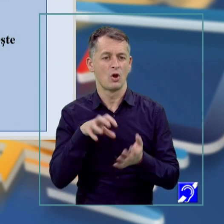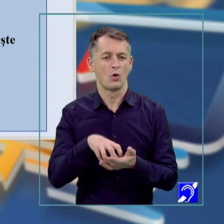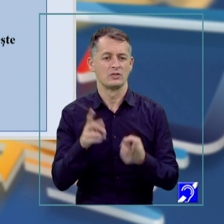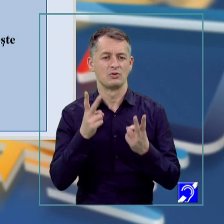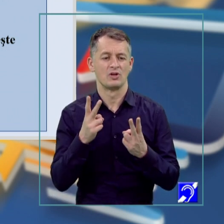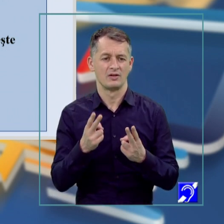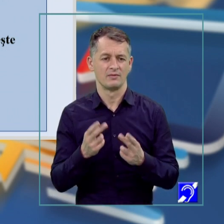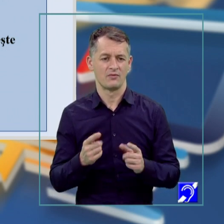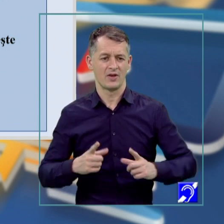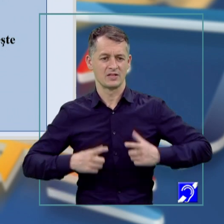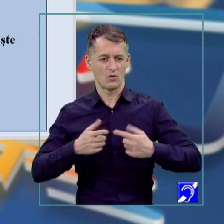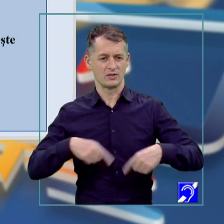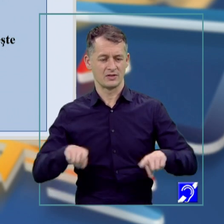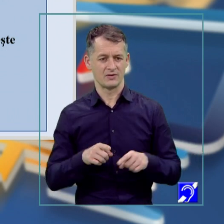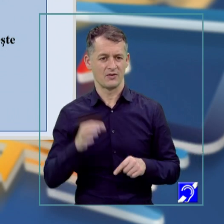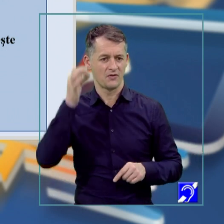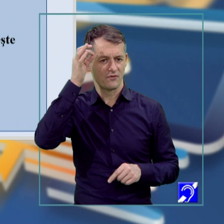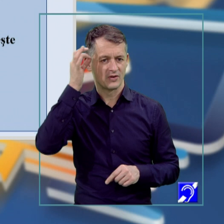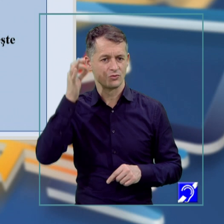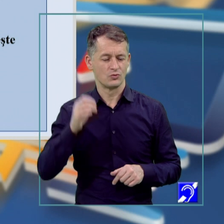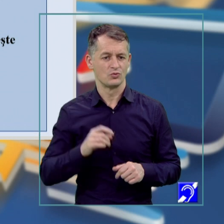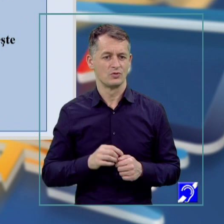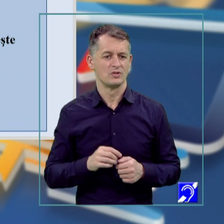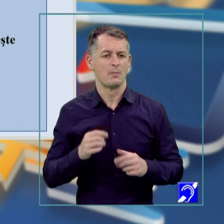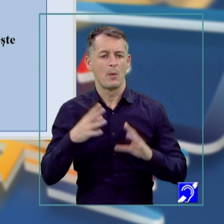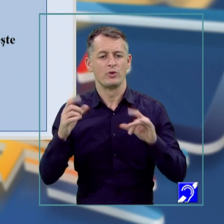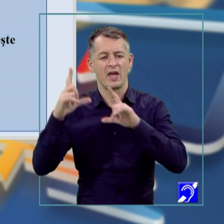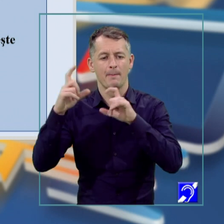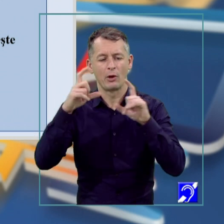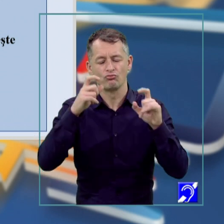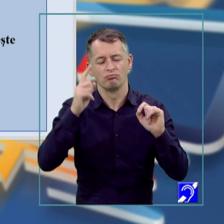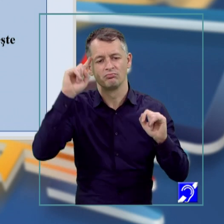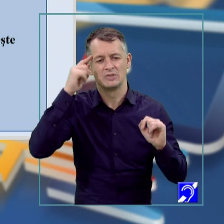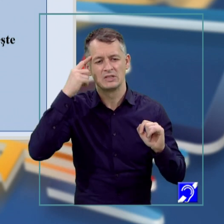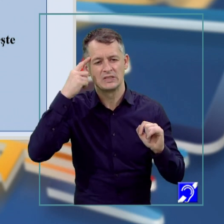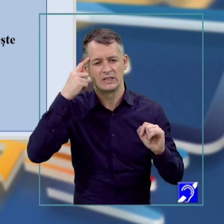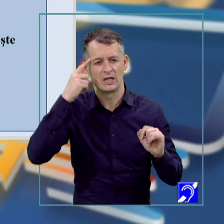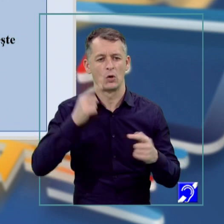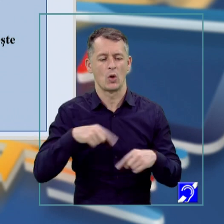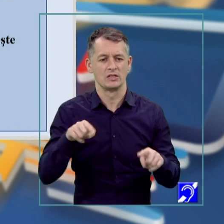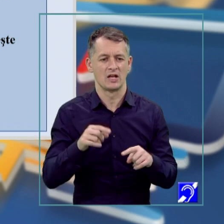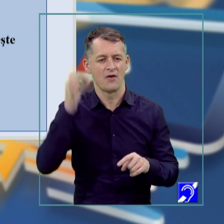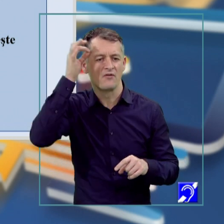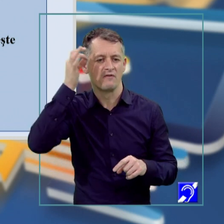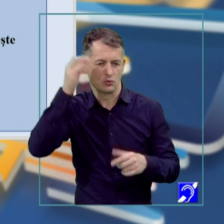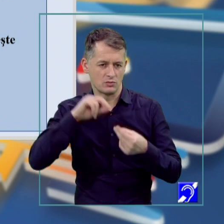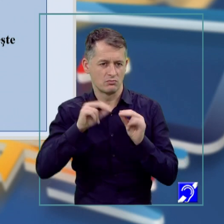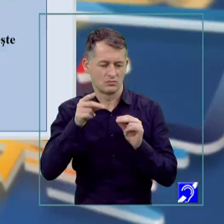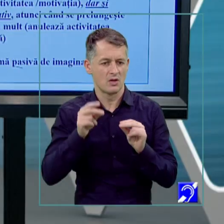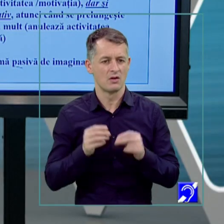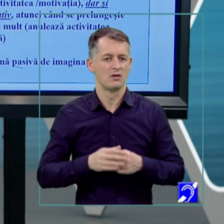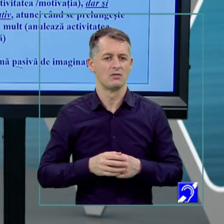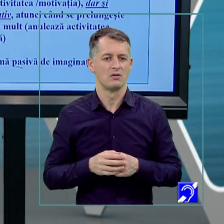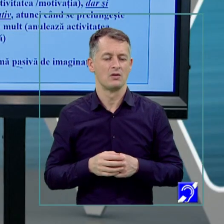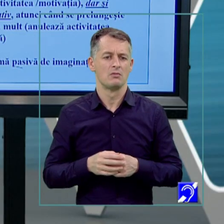Visul din timpul somnului știm în ce constă o succesiune de imagini derulate scenic, uneori au chaotic, au caracter simbolic de cele mai multe ori pentru noi.